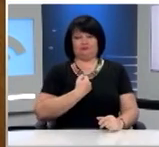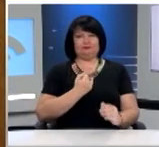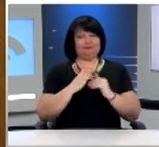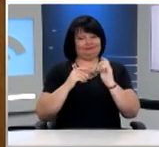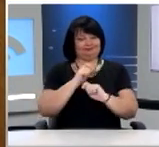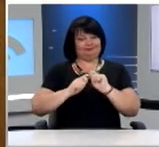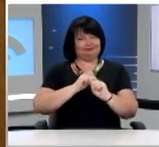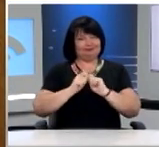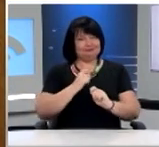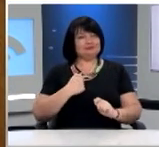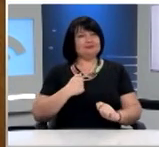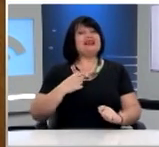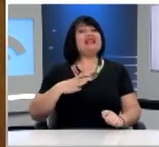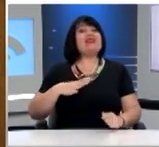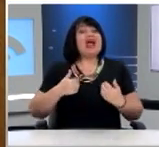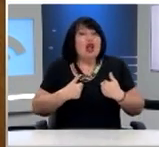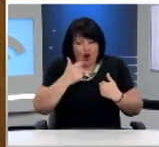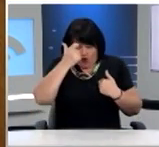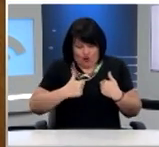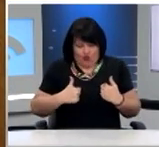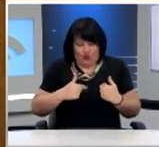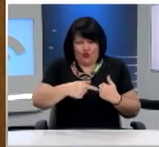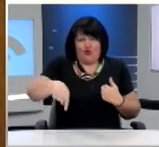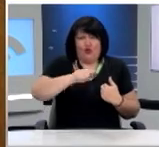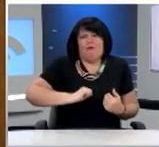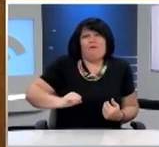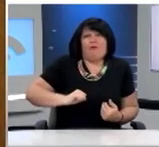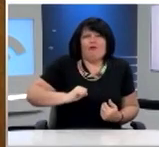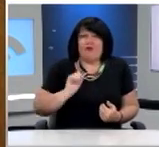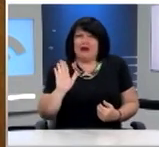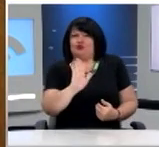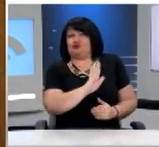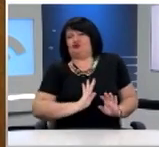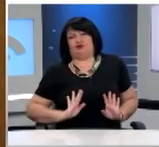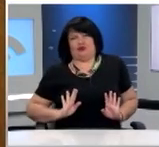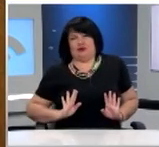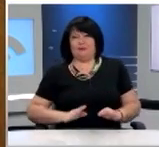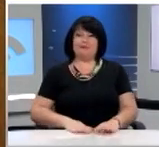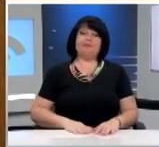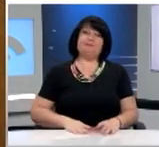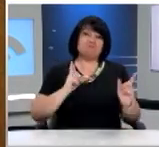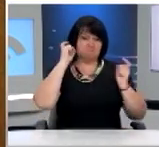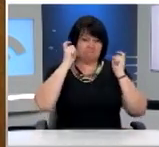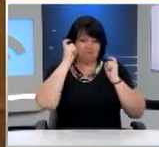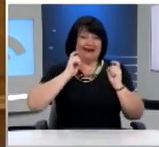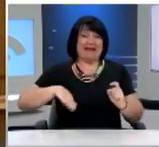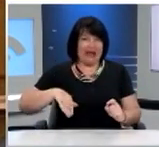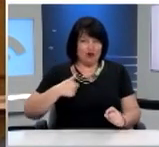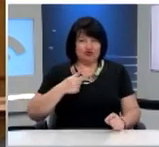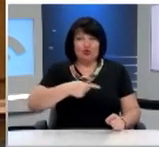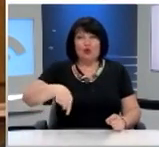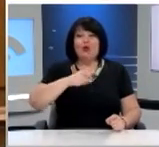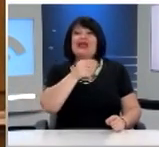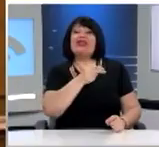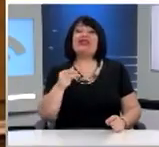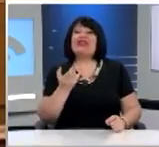με βάση τις δικές τους επιφημίες και όχι τον φόβο τους για τους άλλους. Τέλος, αναρωτηθήκαμε όλες και όλοι για